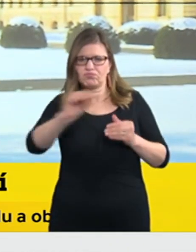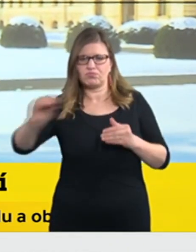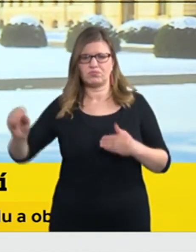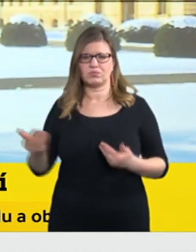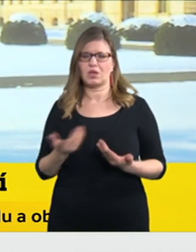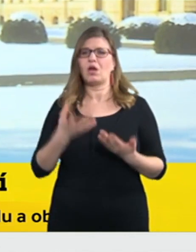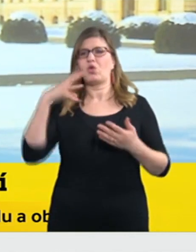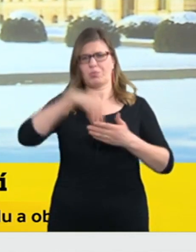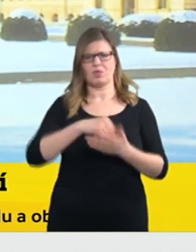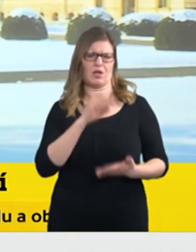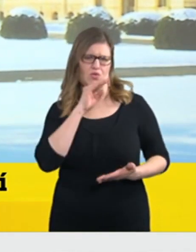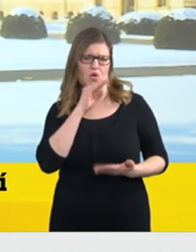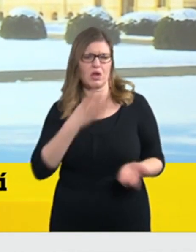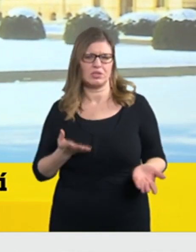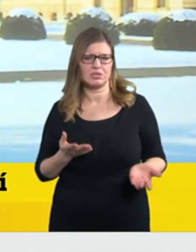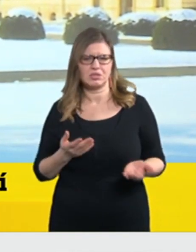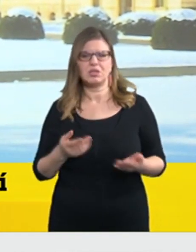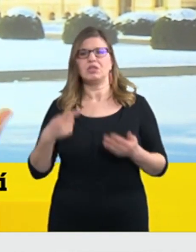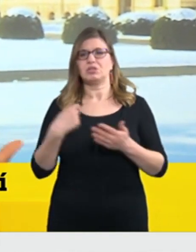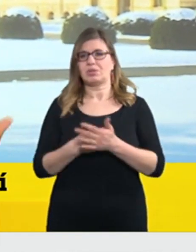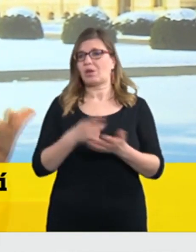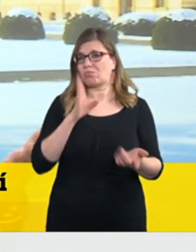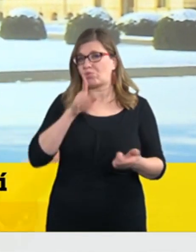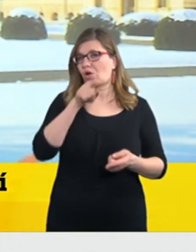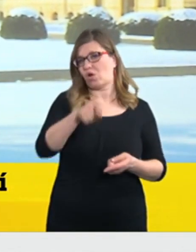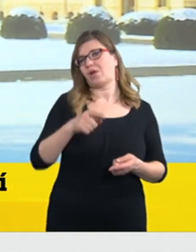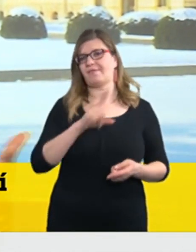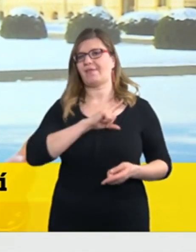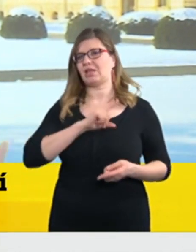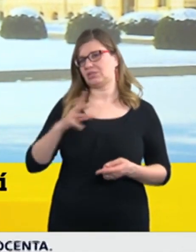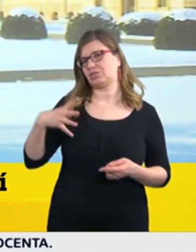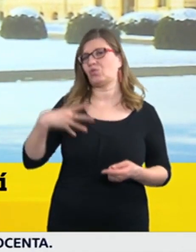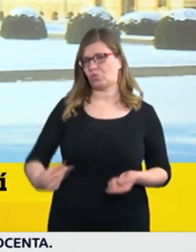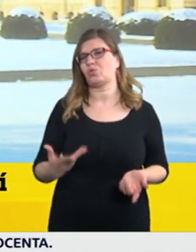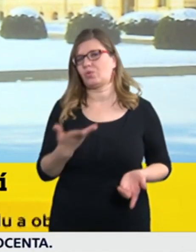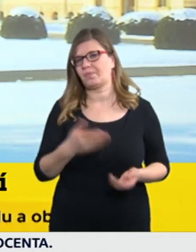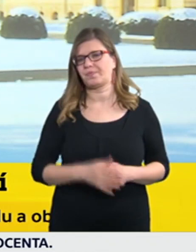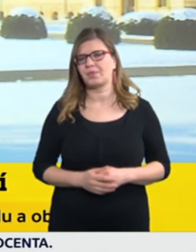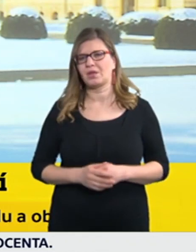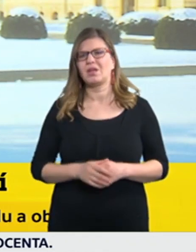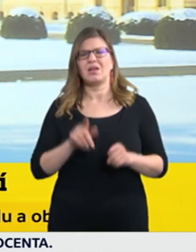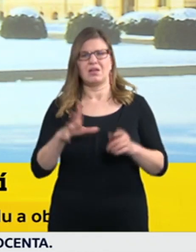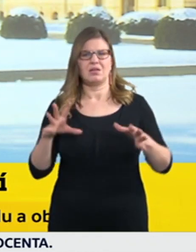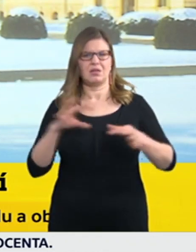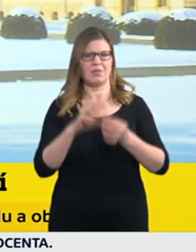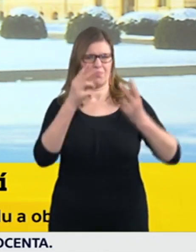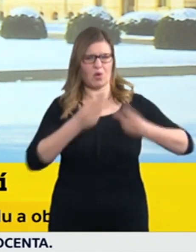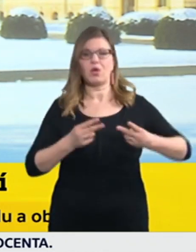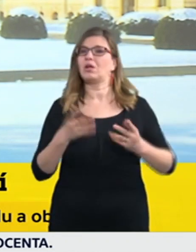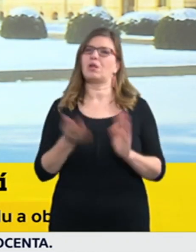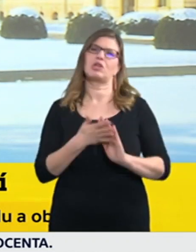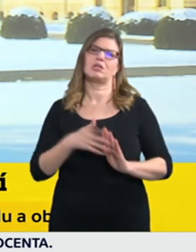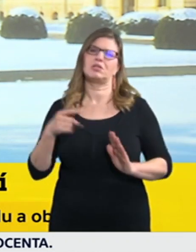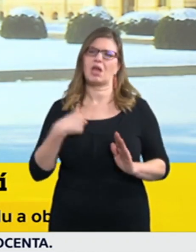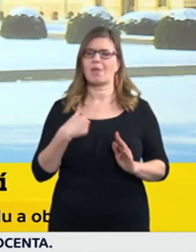spojená s takzvaným poplatkem za pokoj, takže když bych to řekl úplně přesně, mámli 10 pokojů v tři vizičkovém